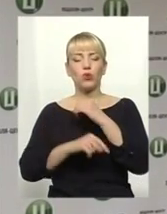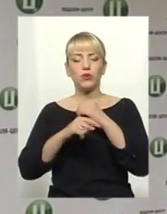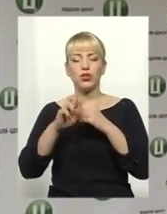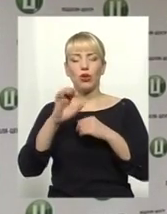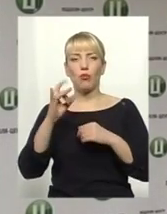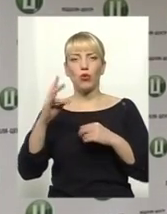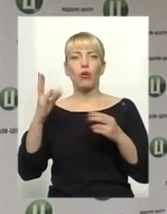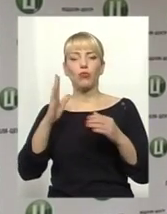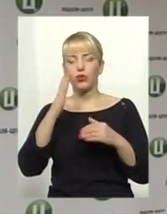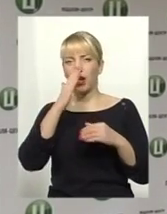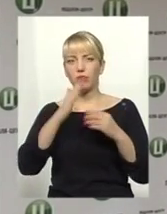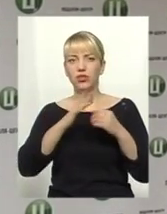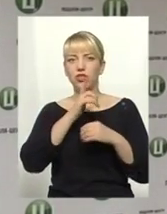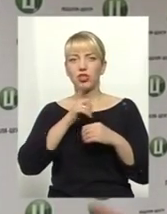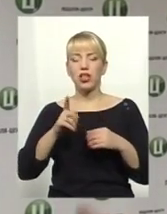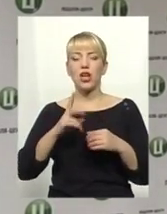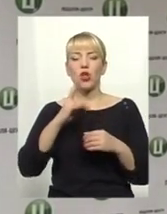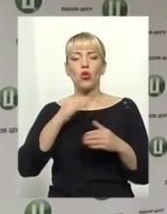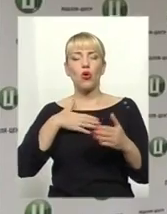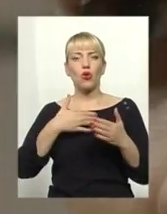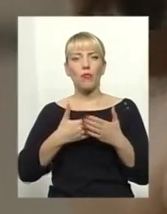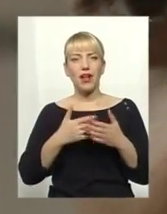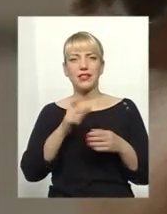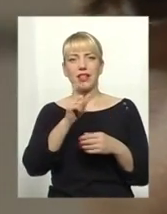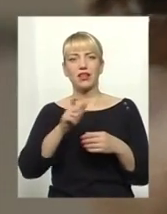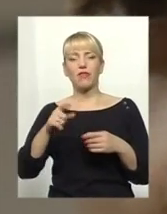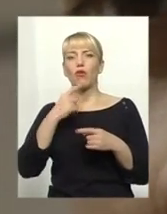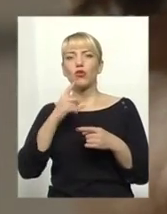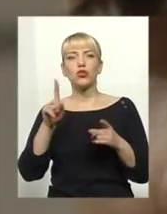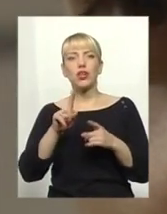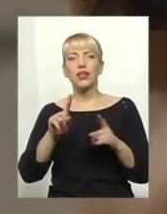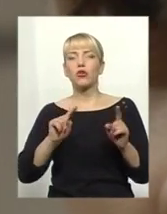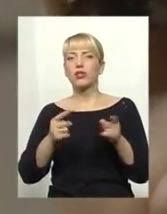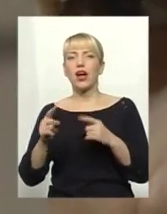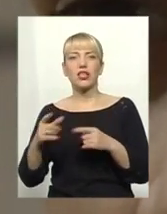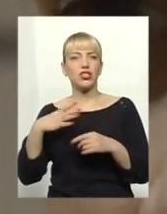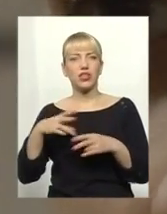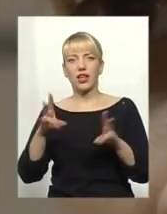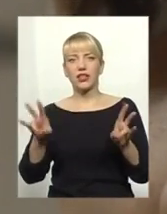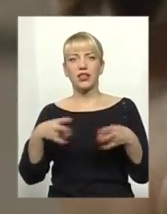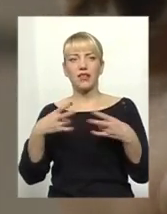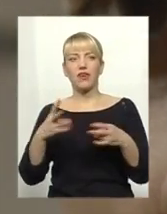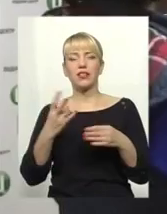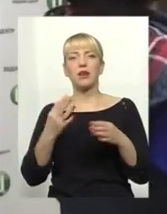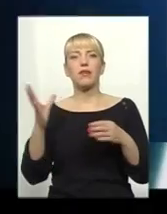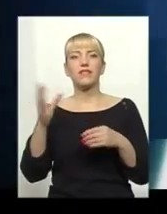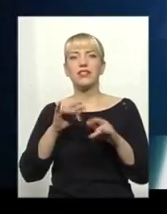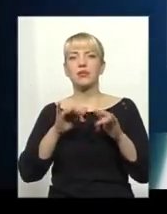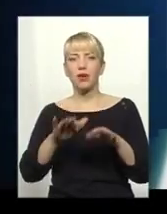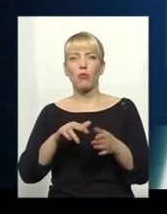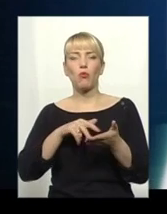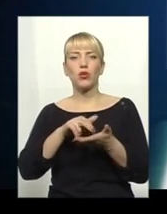Утім, кажуть громадські активісти, якихось масових арештів чекати не варто, бо всі справи спочатку мають пройти через суд.